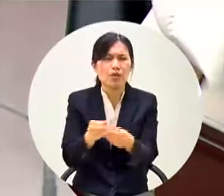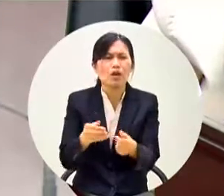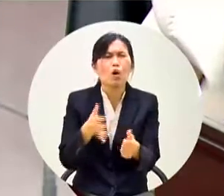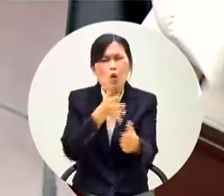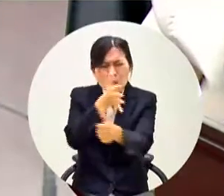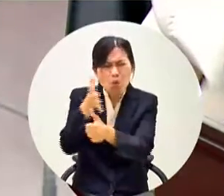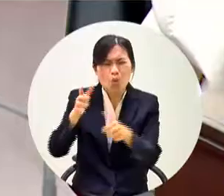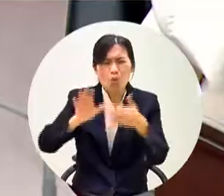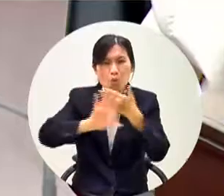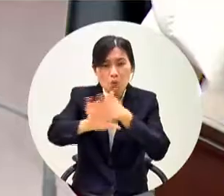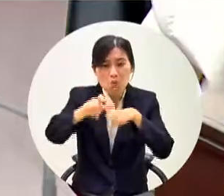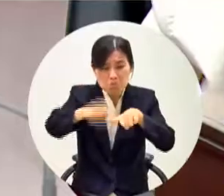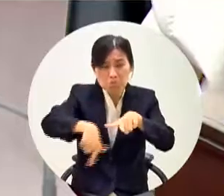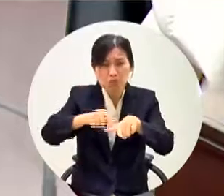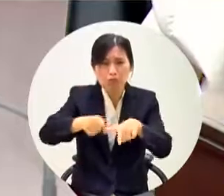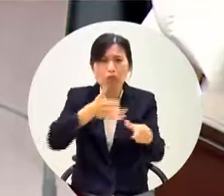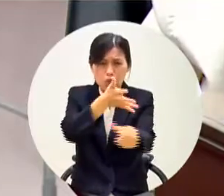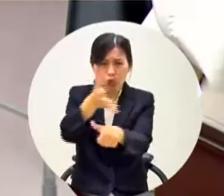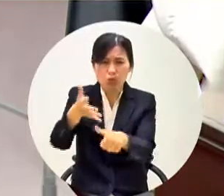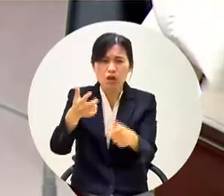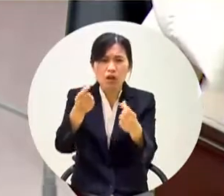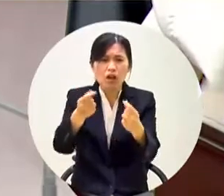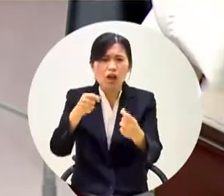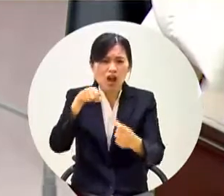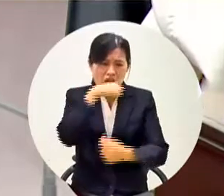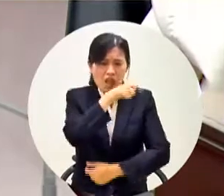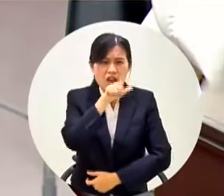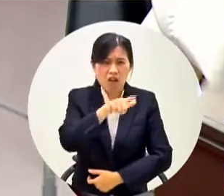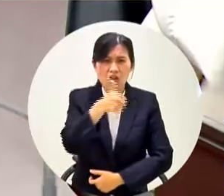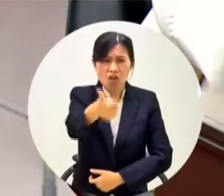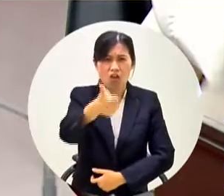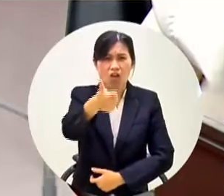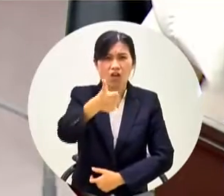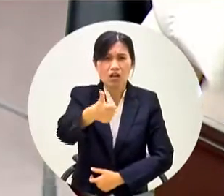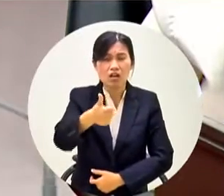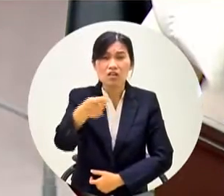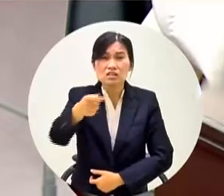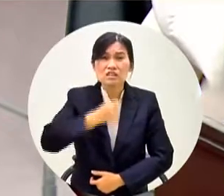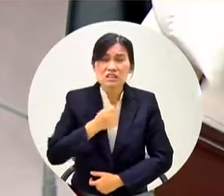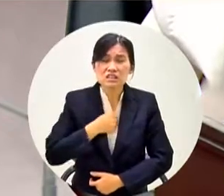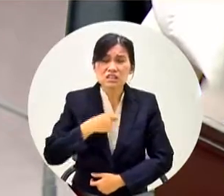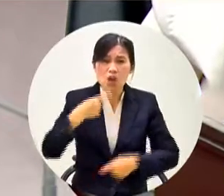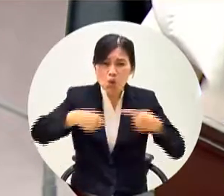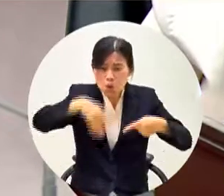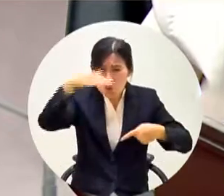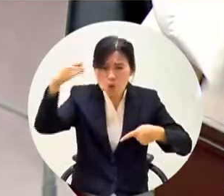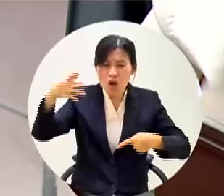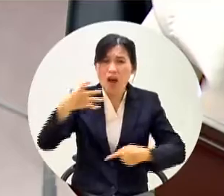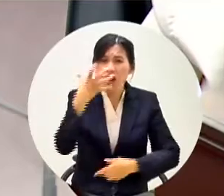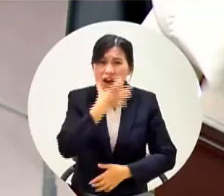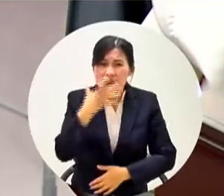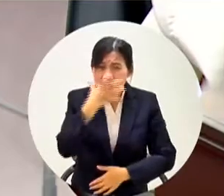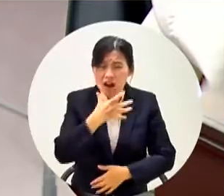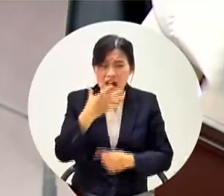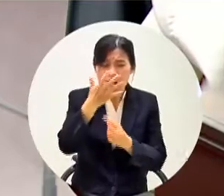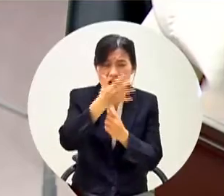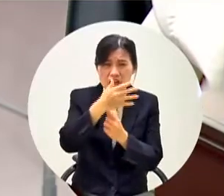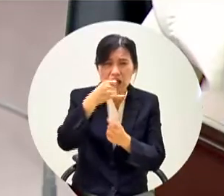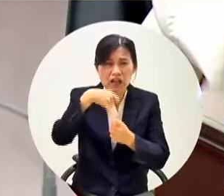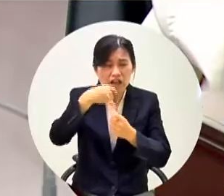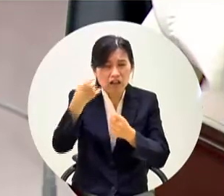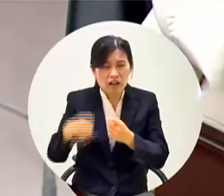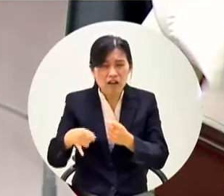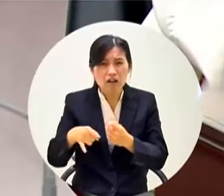外師的只要中師就好葉夫長你知道我古山延城期間合起來全部的學校經費多少錢嗎